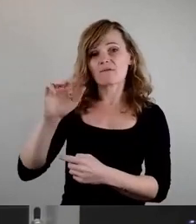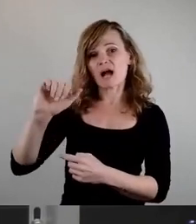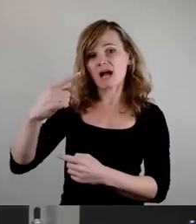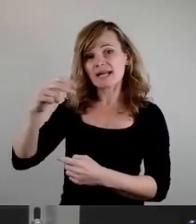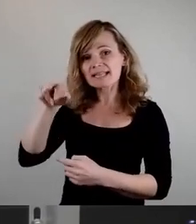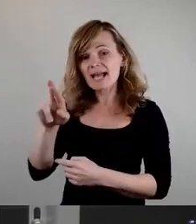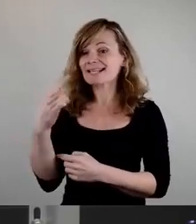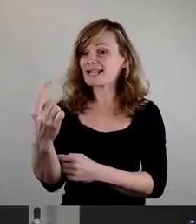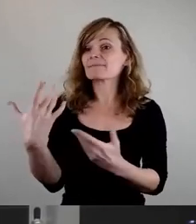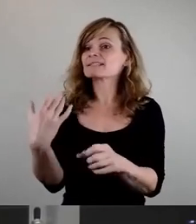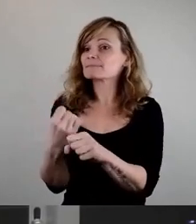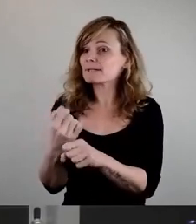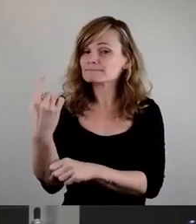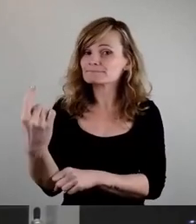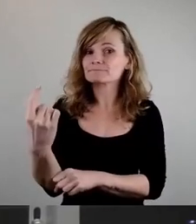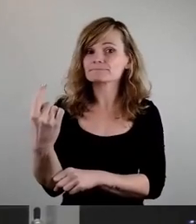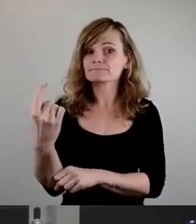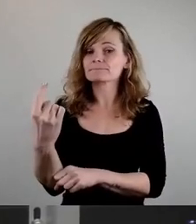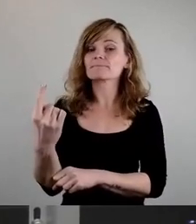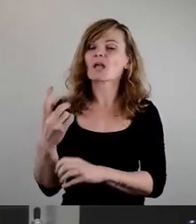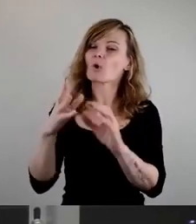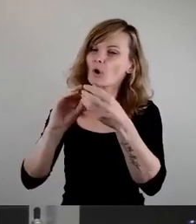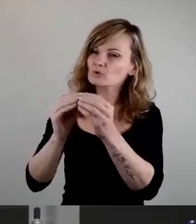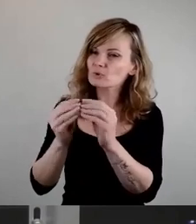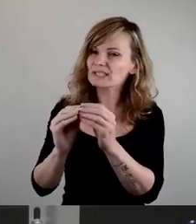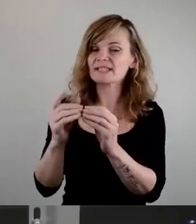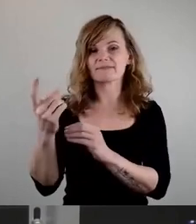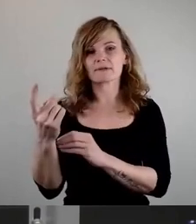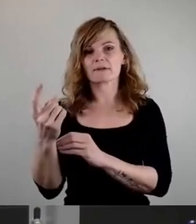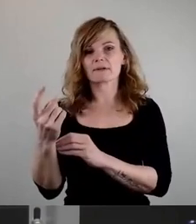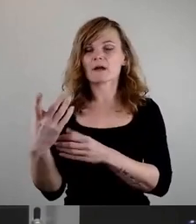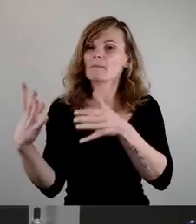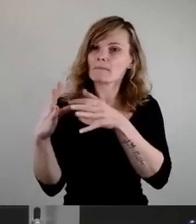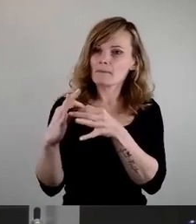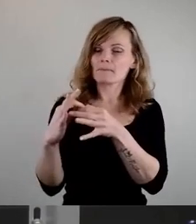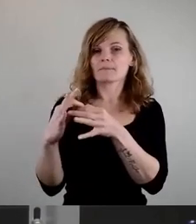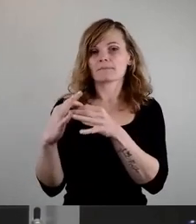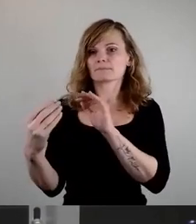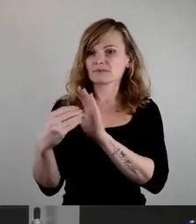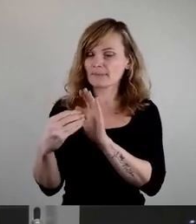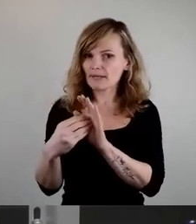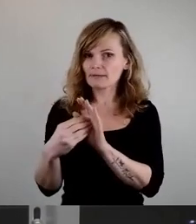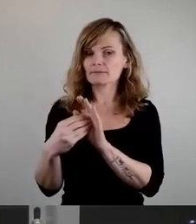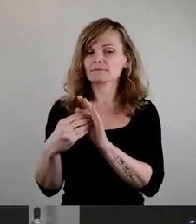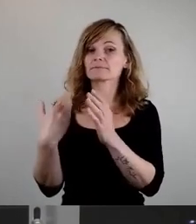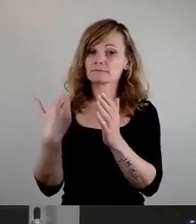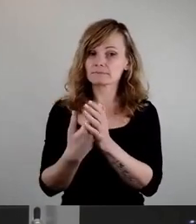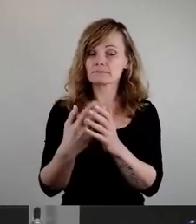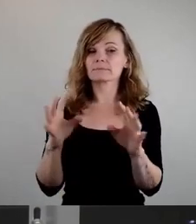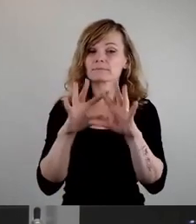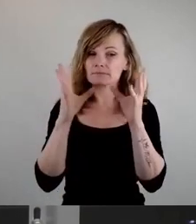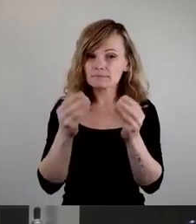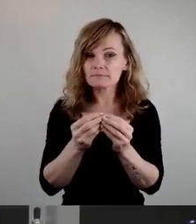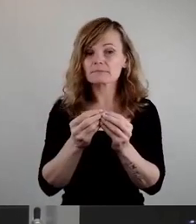aber sehr konstruktiv das aufgegriffen hat und aus dieser ganzen Problematik